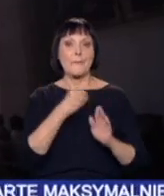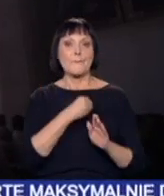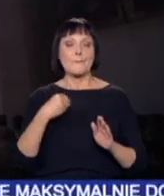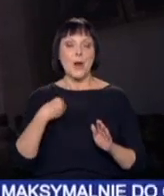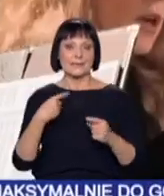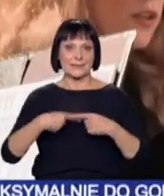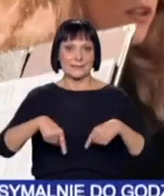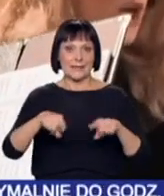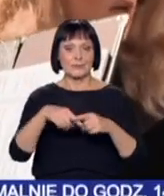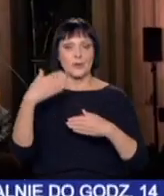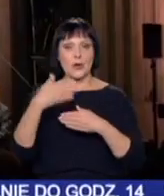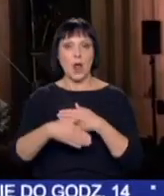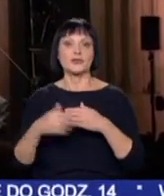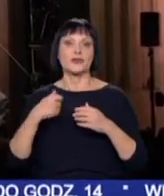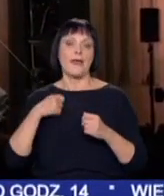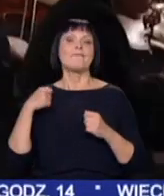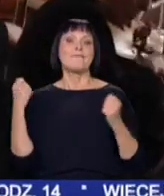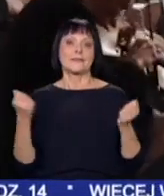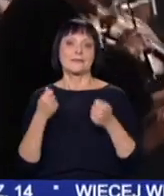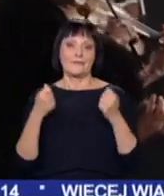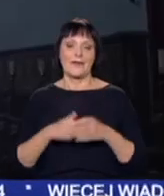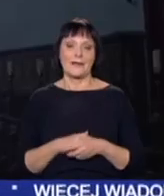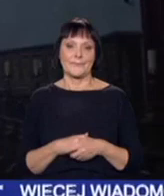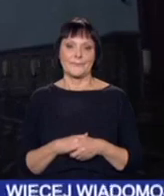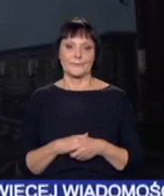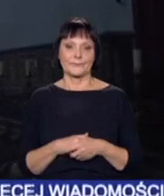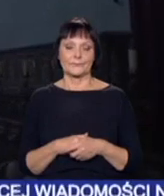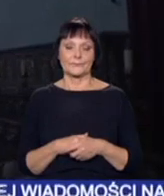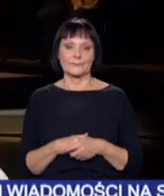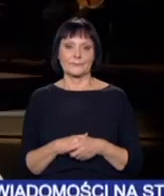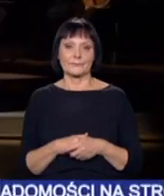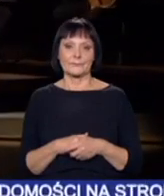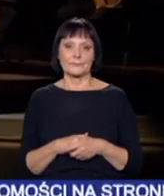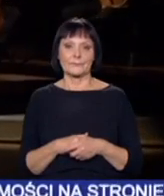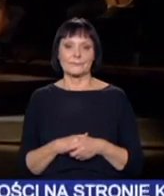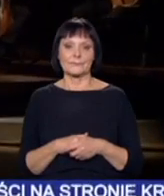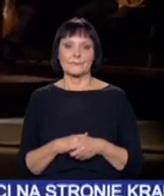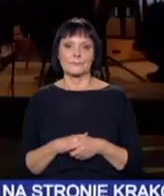Jerycho zakończy muzyczną podróż przez Wielki Tydzień. Monika Socha, Kronika.